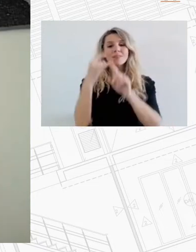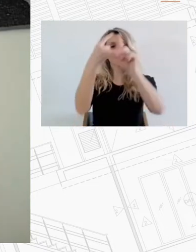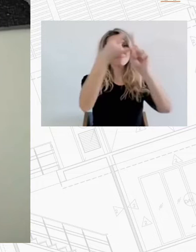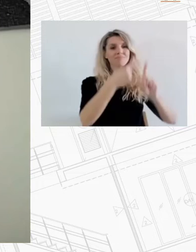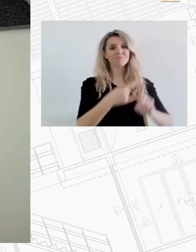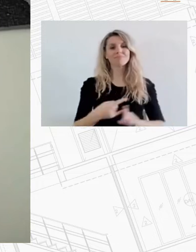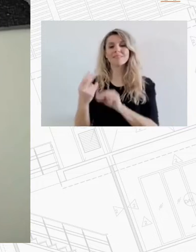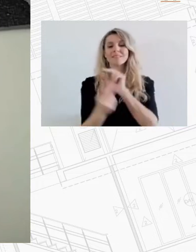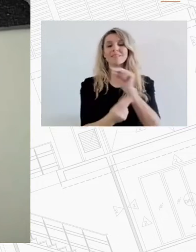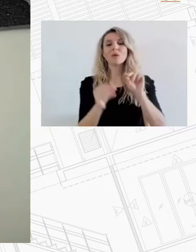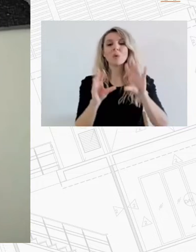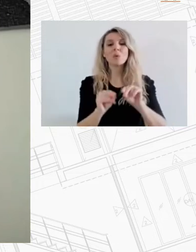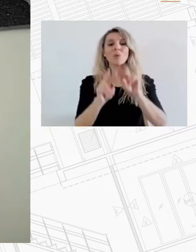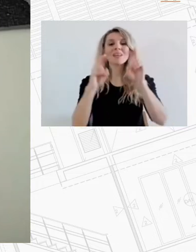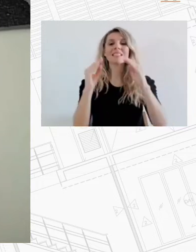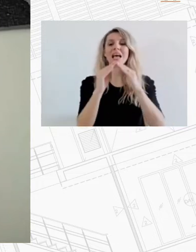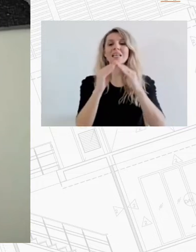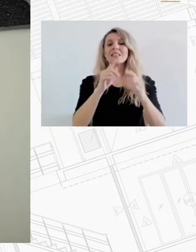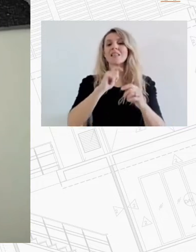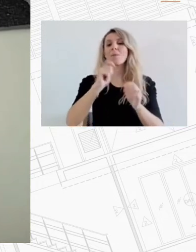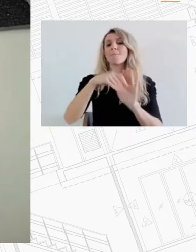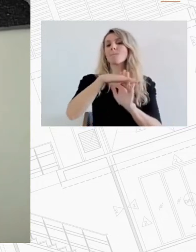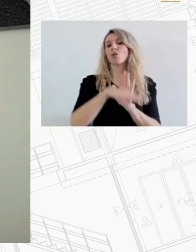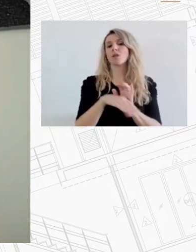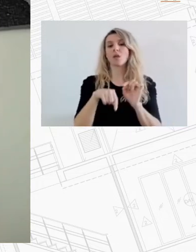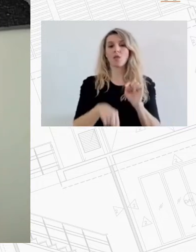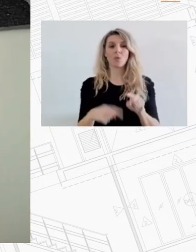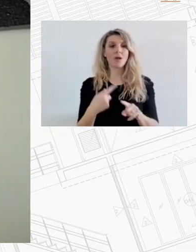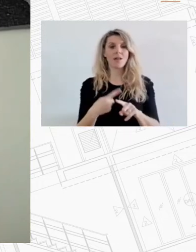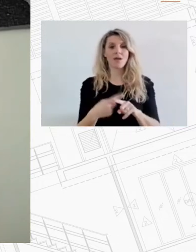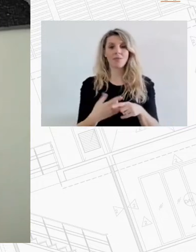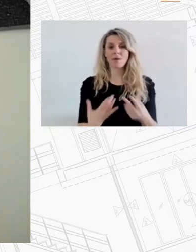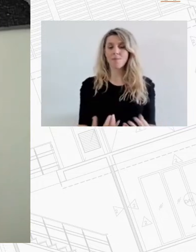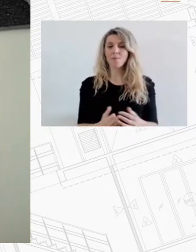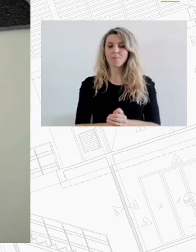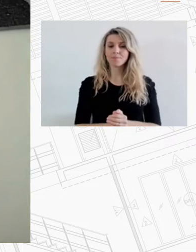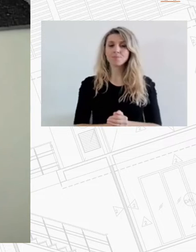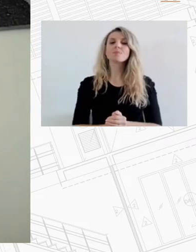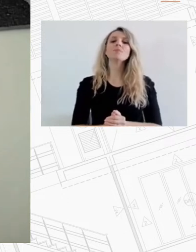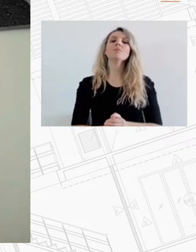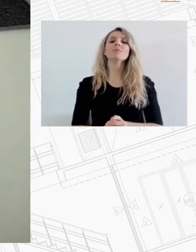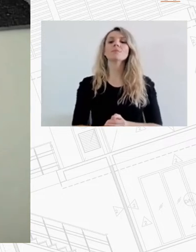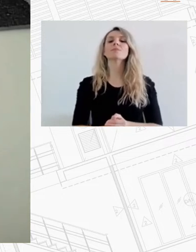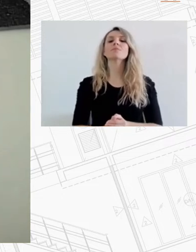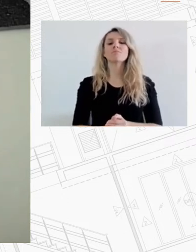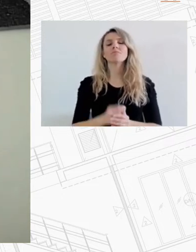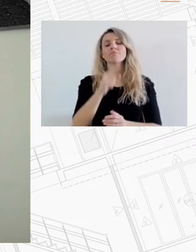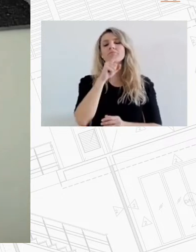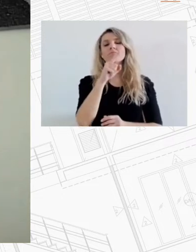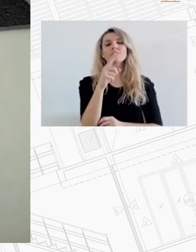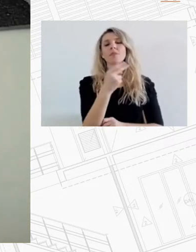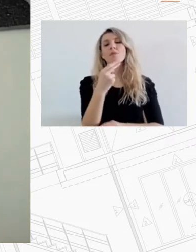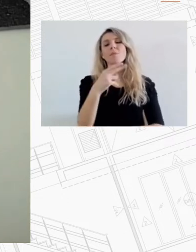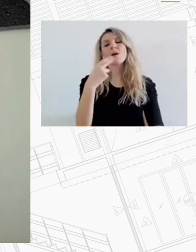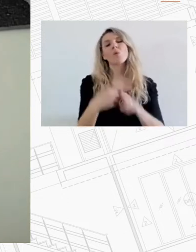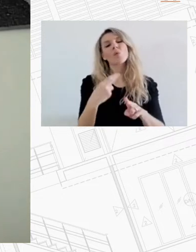τη συνεργαστική πολιτική στη χώρα μας Ένα θέμα το οποίο είναι καθοριστικό για την τοπική